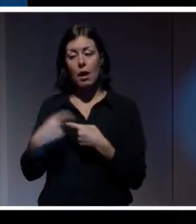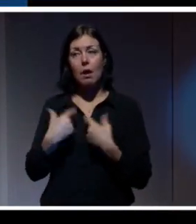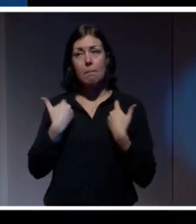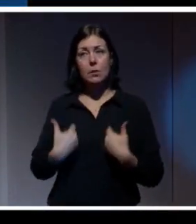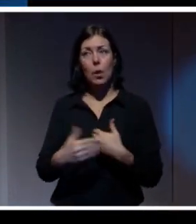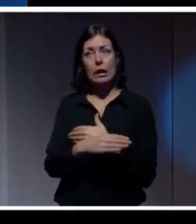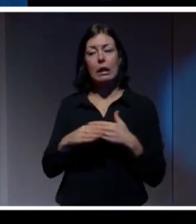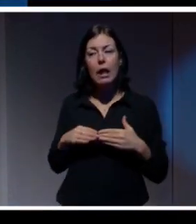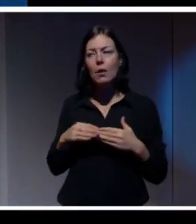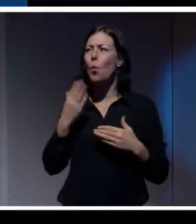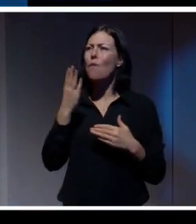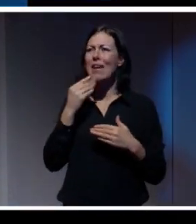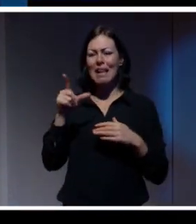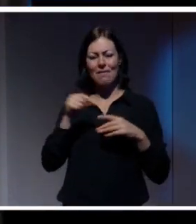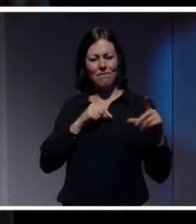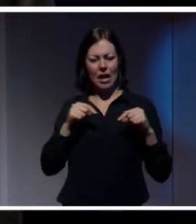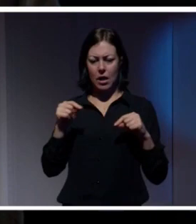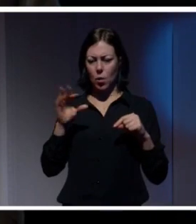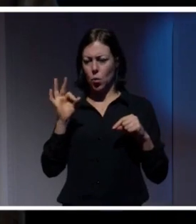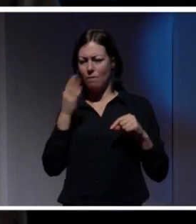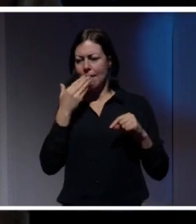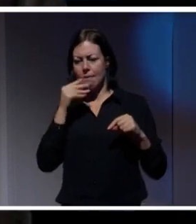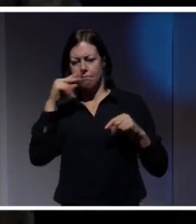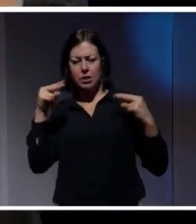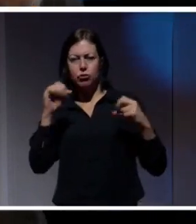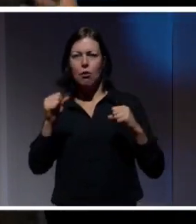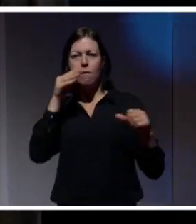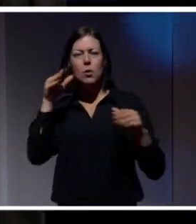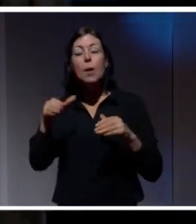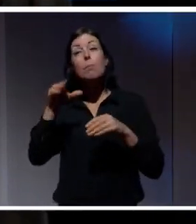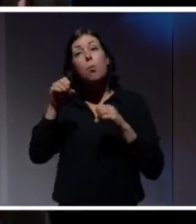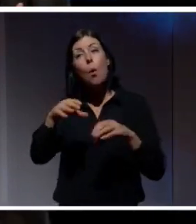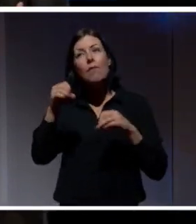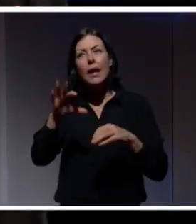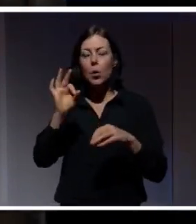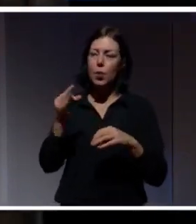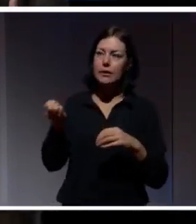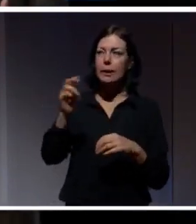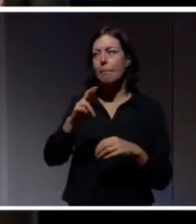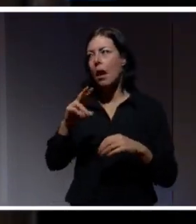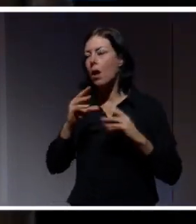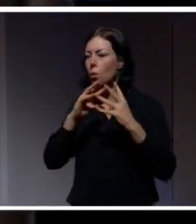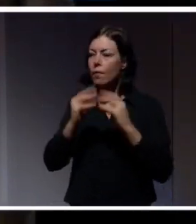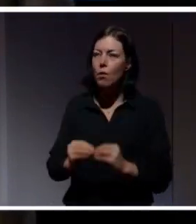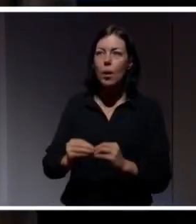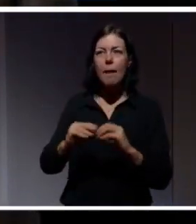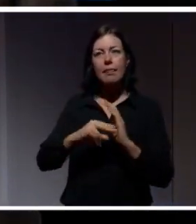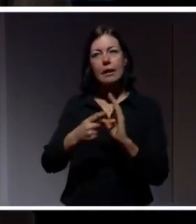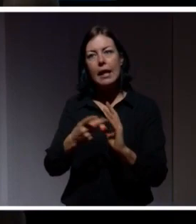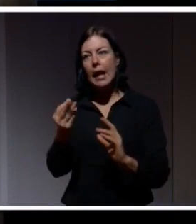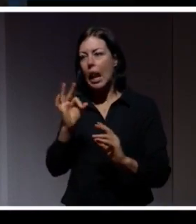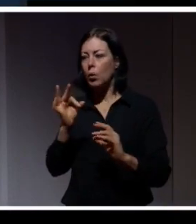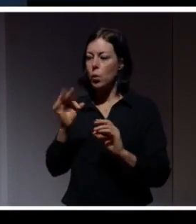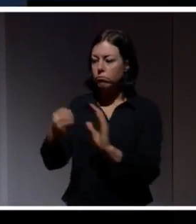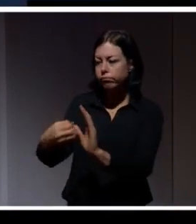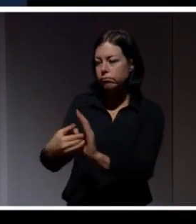vilket man väljer att fokusera på, det påverkar också till exempel hur man utformar teknik eller hur man instruerar människor